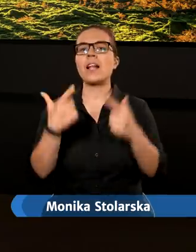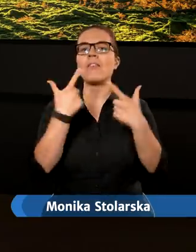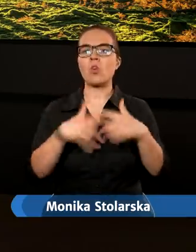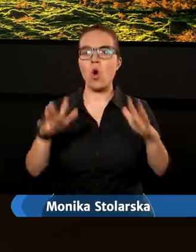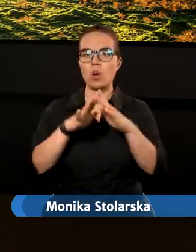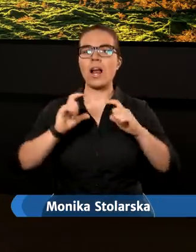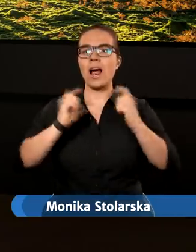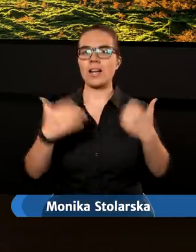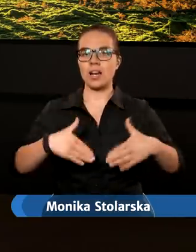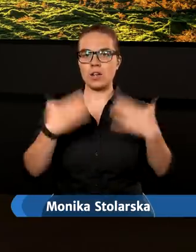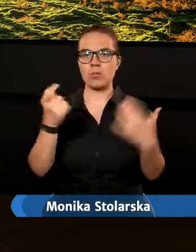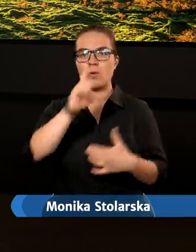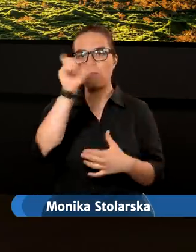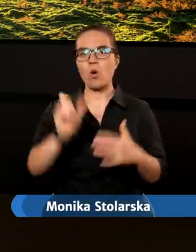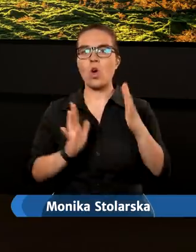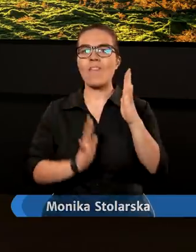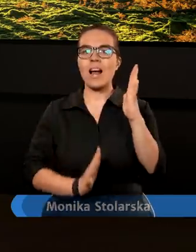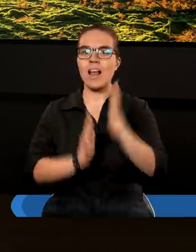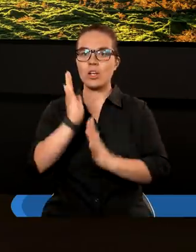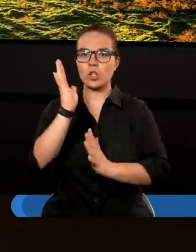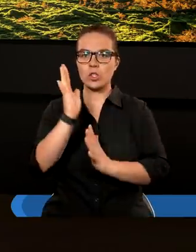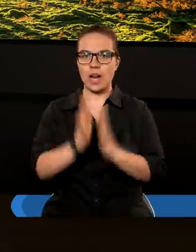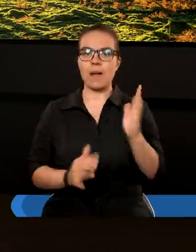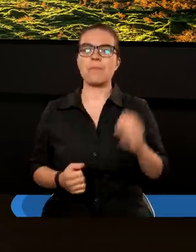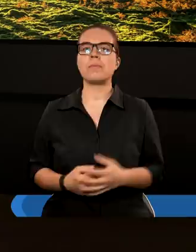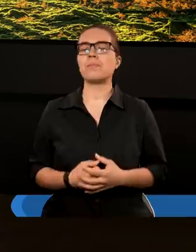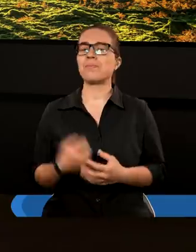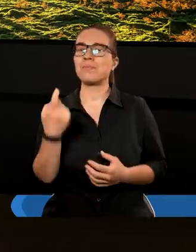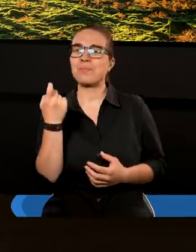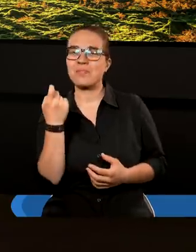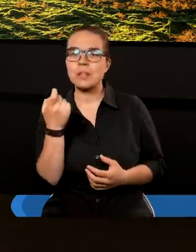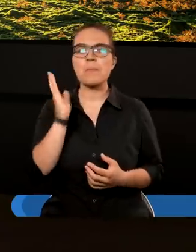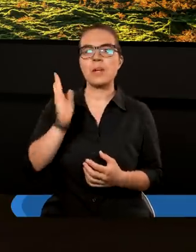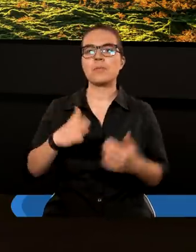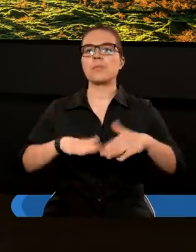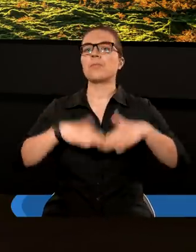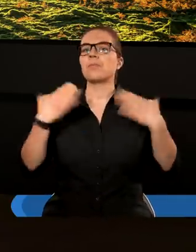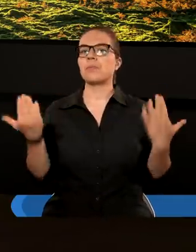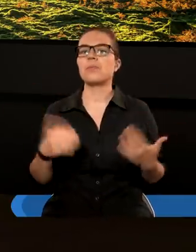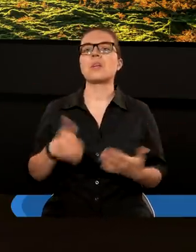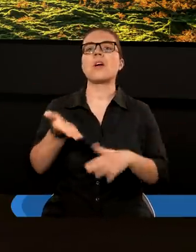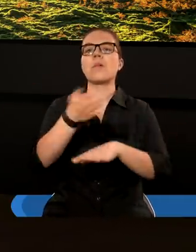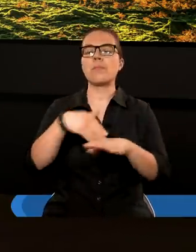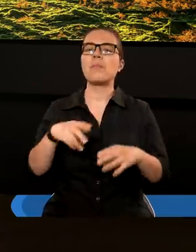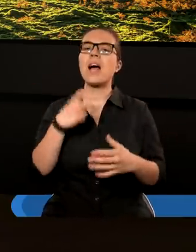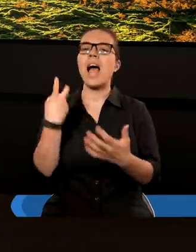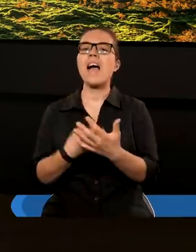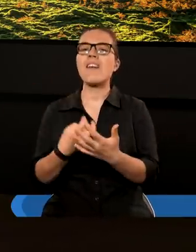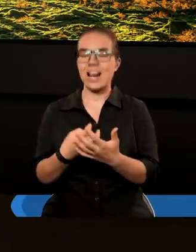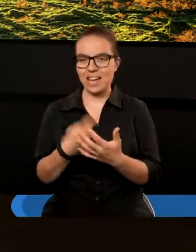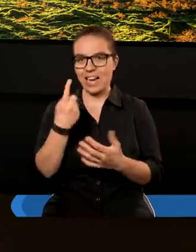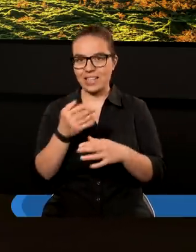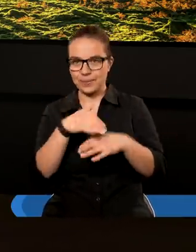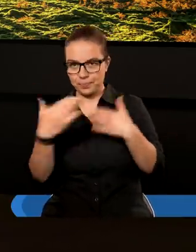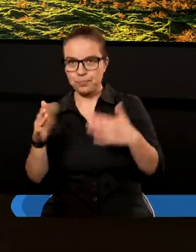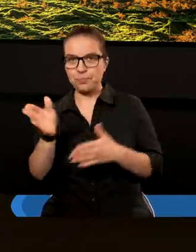Kościele Adwentystów Dnia Siódmego w zborze w Podkowie Leśnej. Za chwilkę otwierać będziemy rozdziały jednej z Ewangelii,